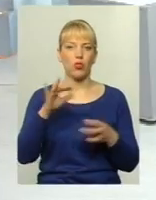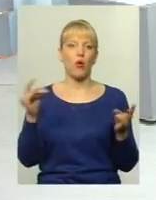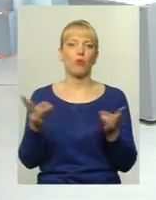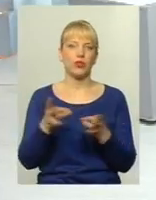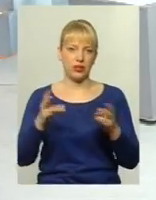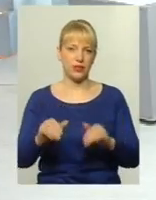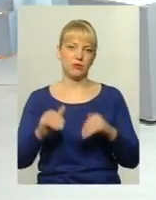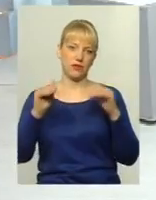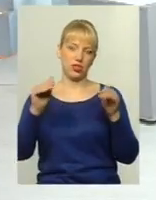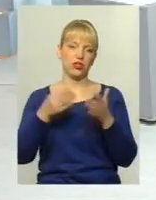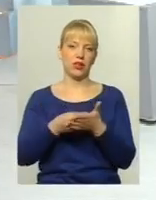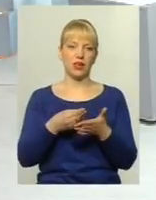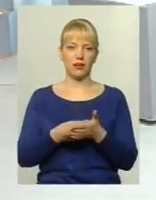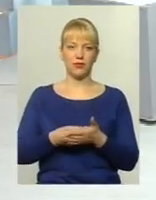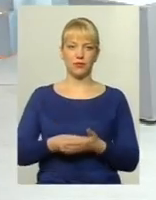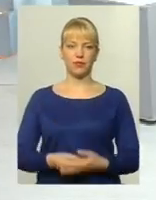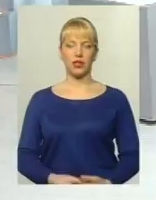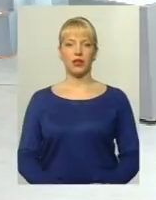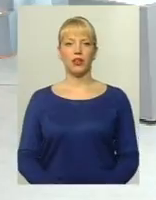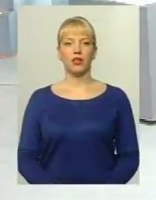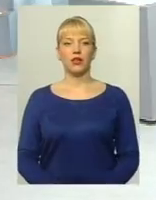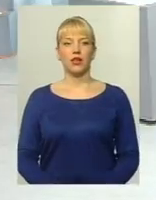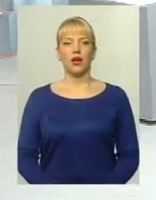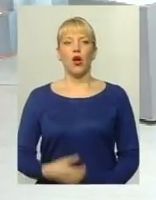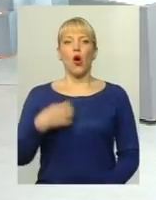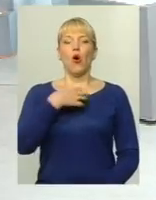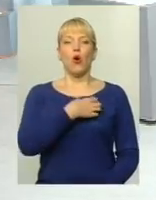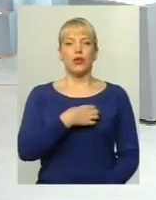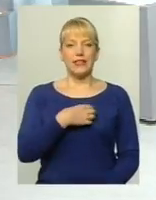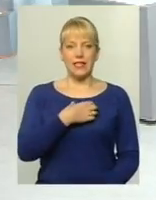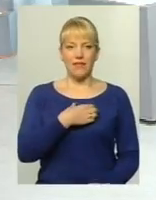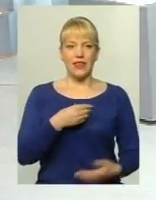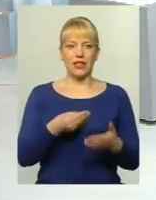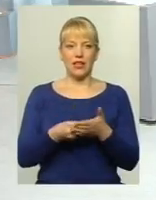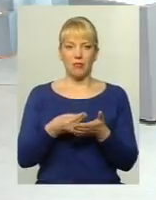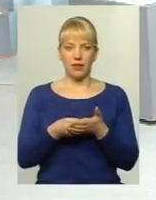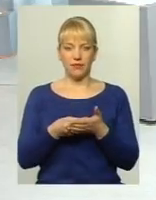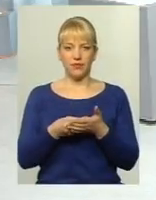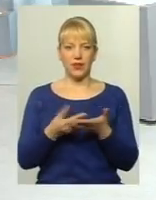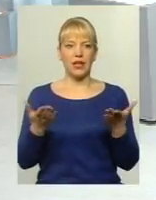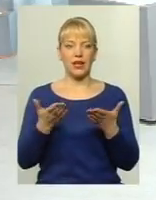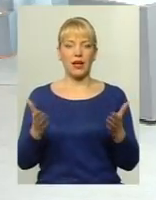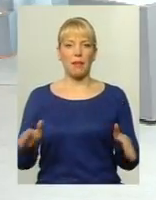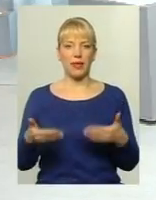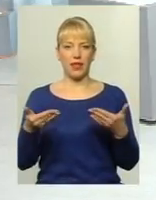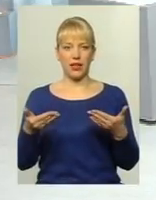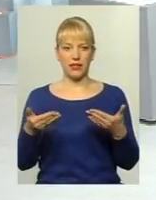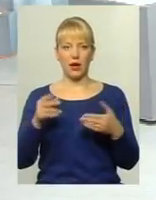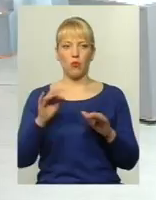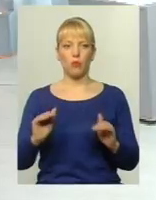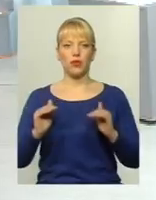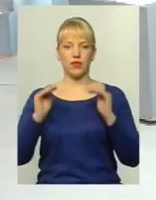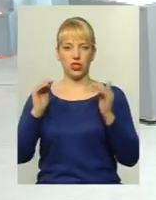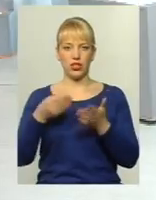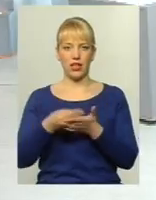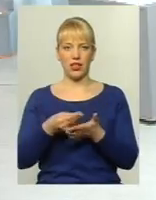Пане Сергію, прошу вас розпочати Основна тема, яка піднялася по підвищенню тарифів,